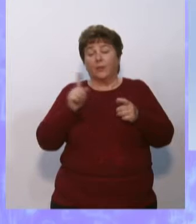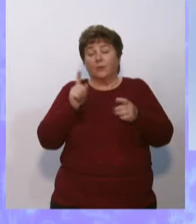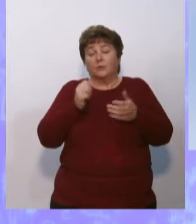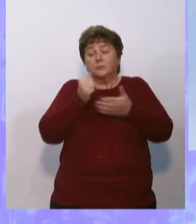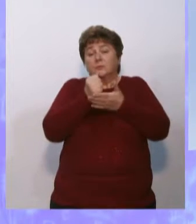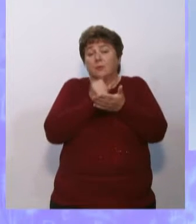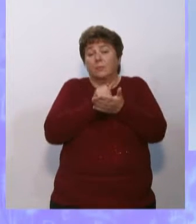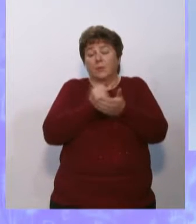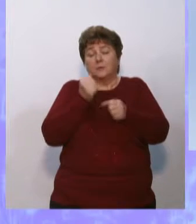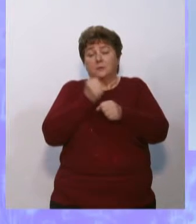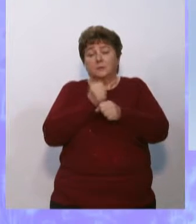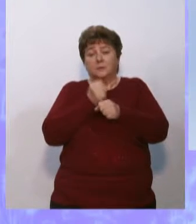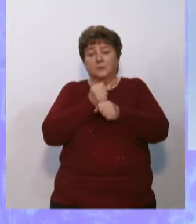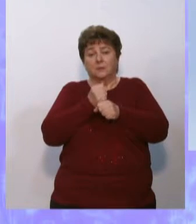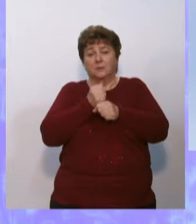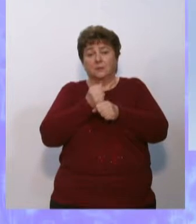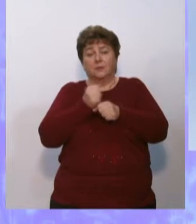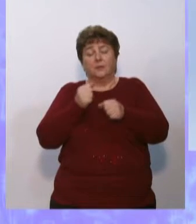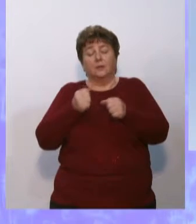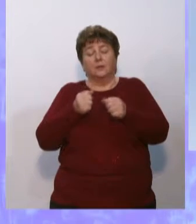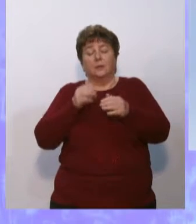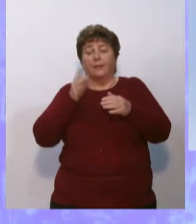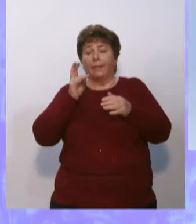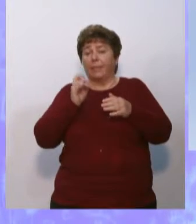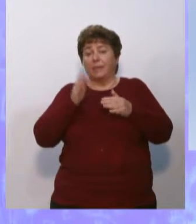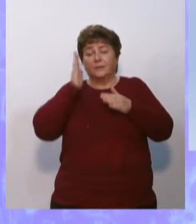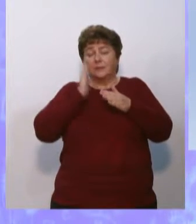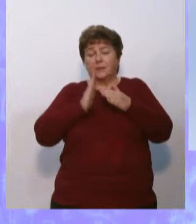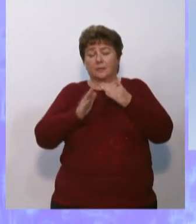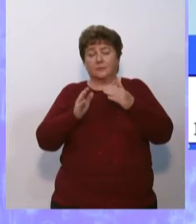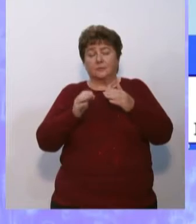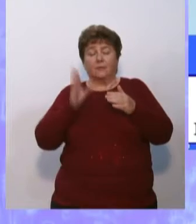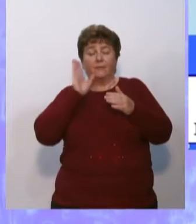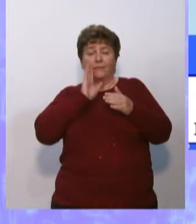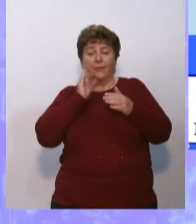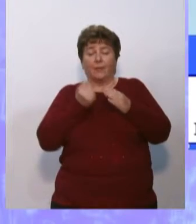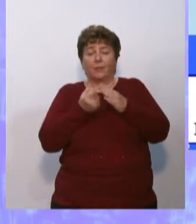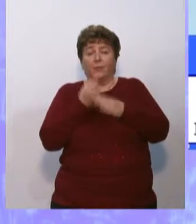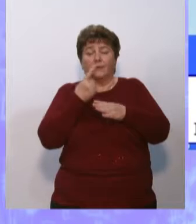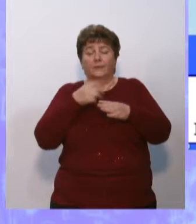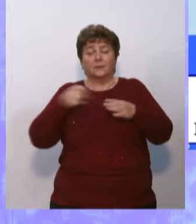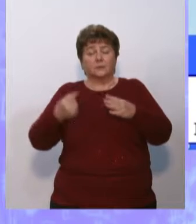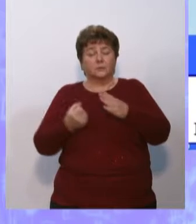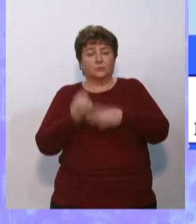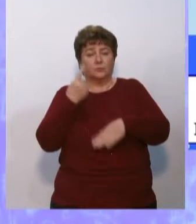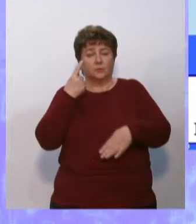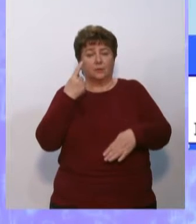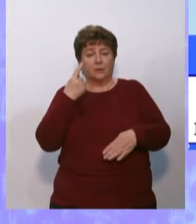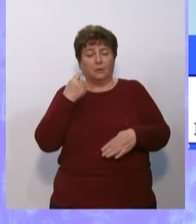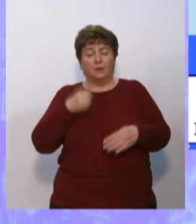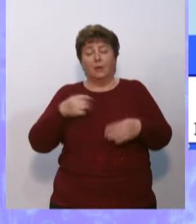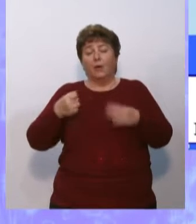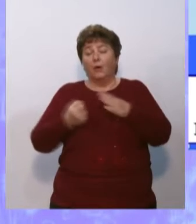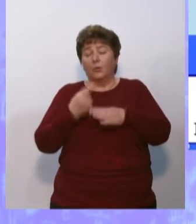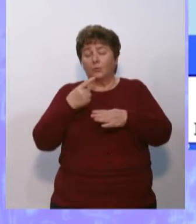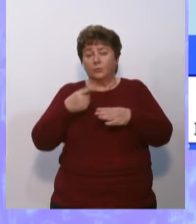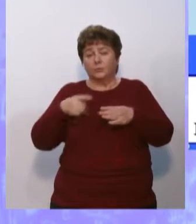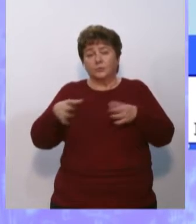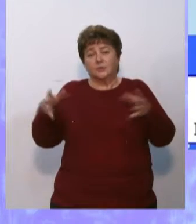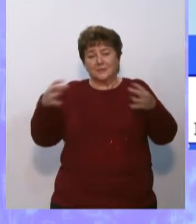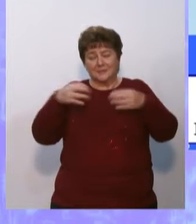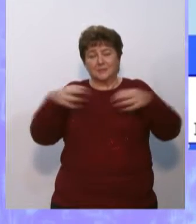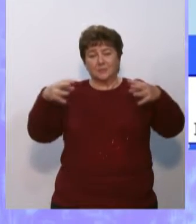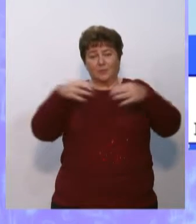пресных вод на Земле неиссякаемыми? Вода появляется из ручейка. Ручей по пути